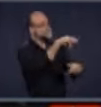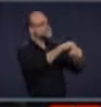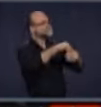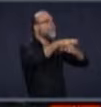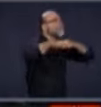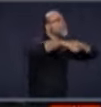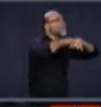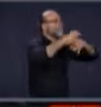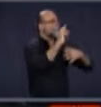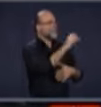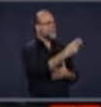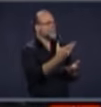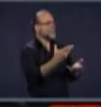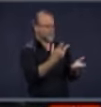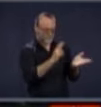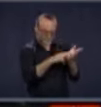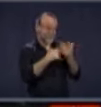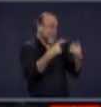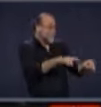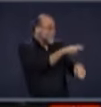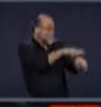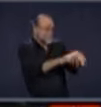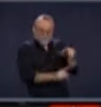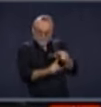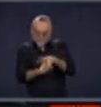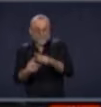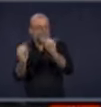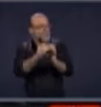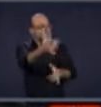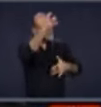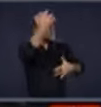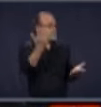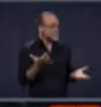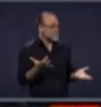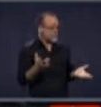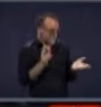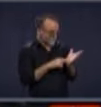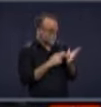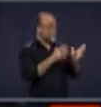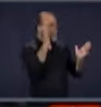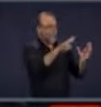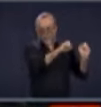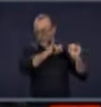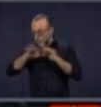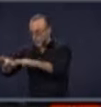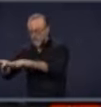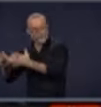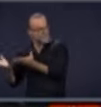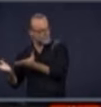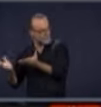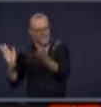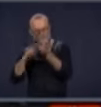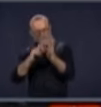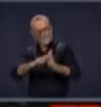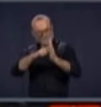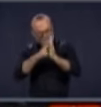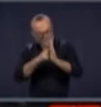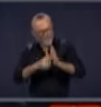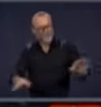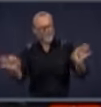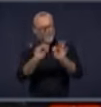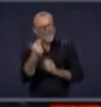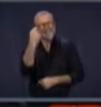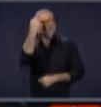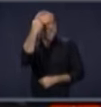dans votre comportement, vous n'avez pas respecté la consigne. plus de personnes seront malades, plus de personnes iront à l'hôpital. C'est donc